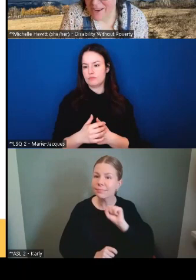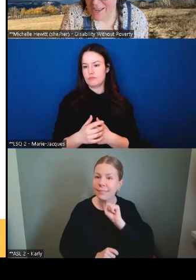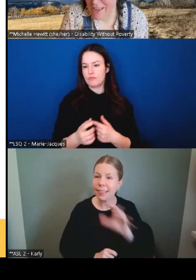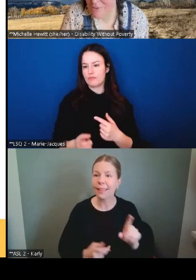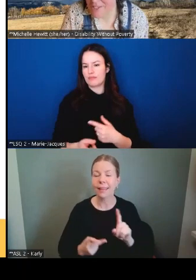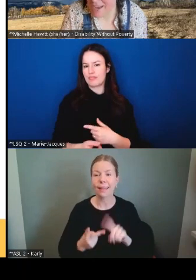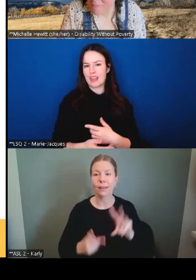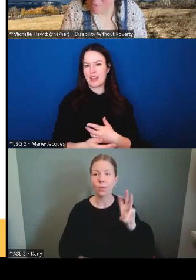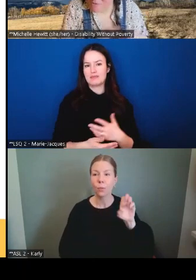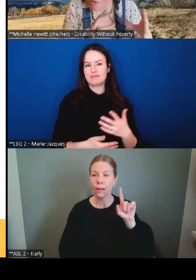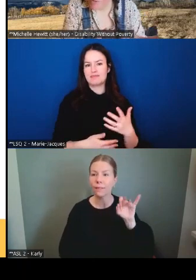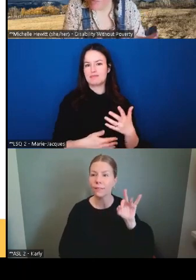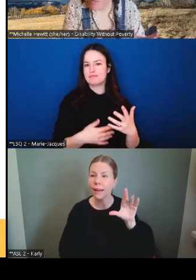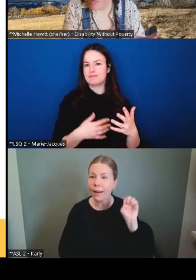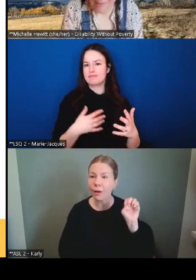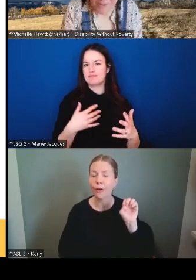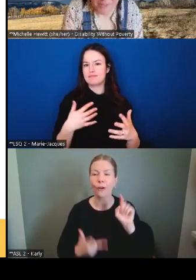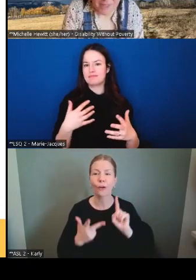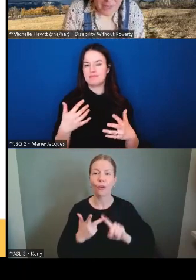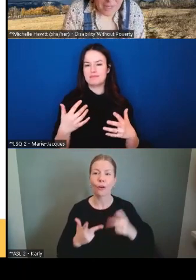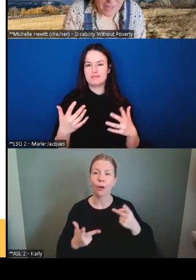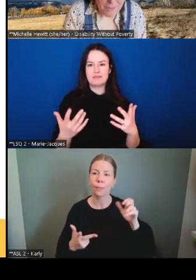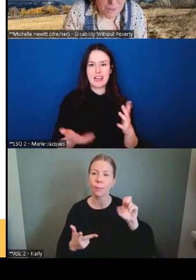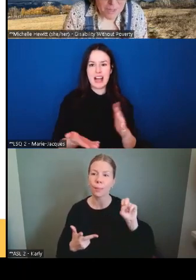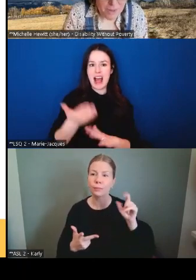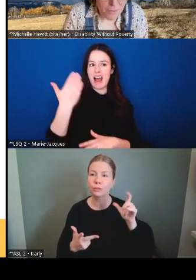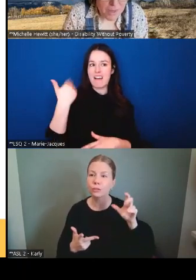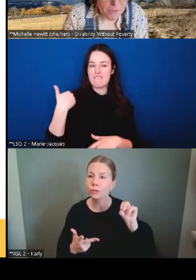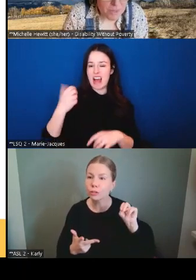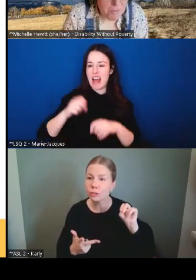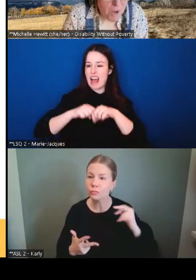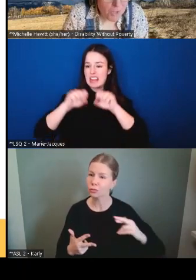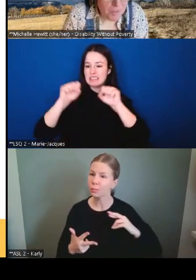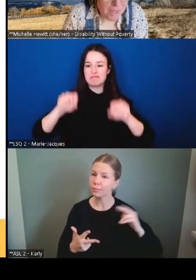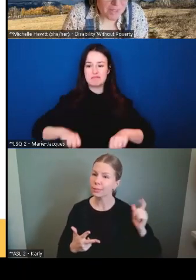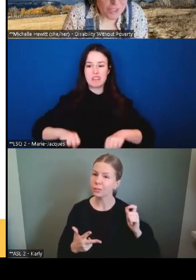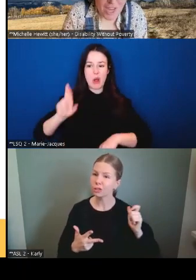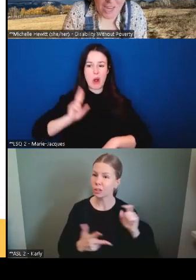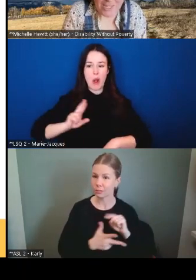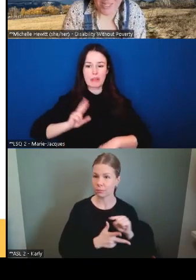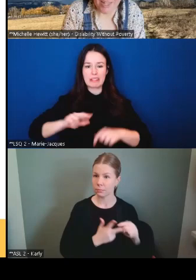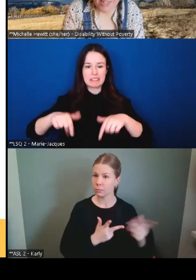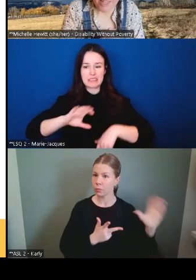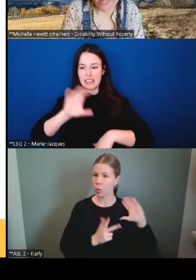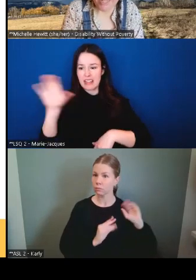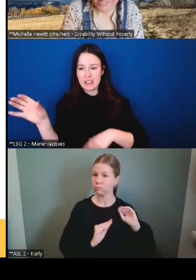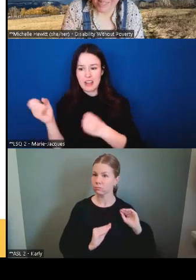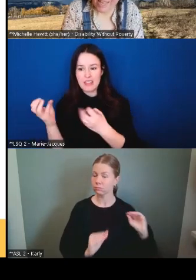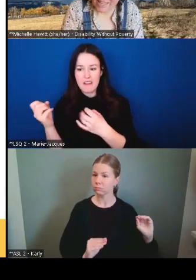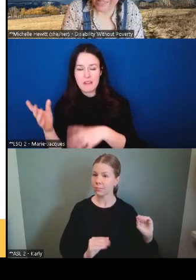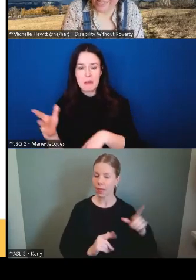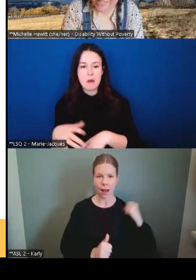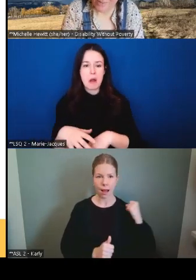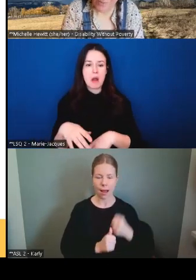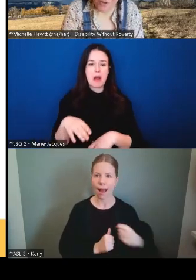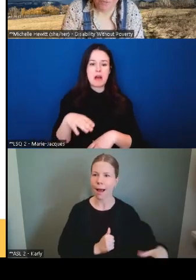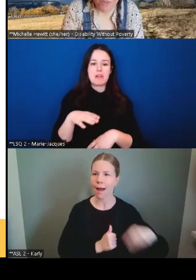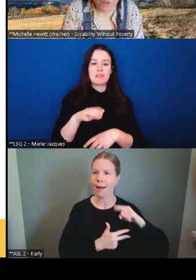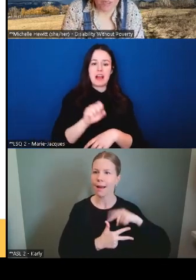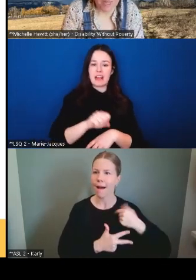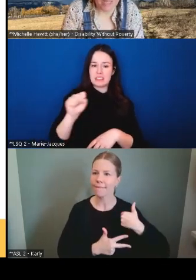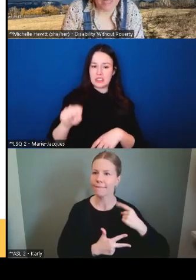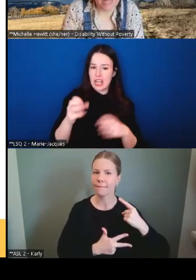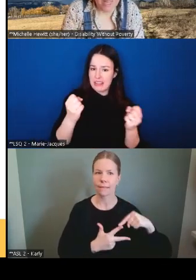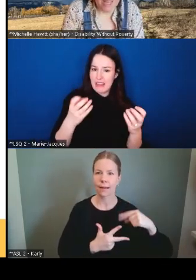aucun régime de retraite au Canada, n avait pas de bien-être social et donc, toutes